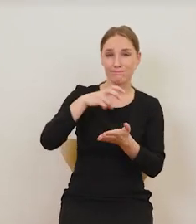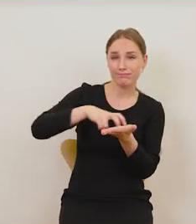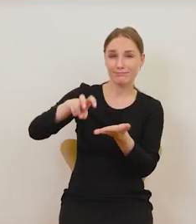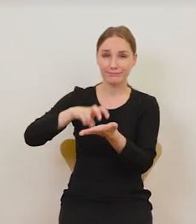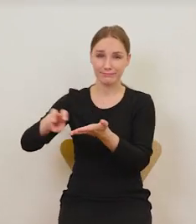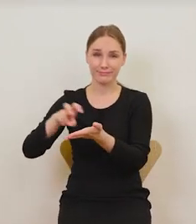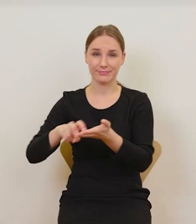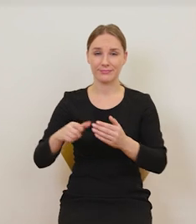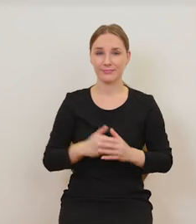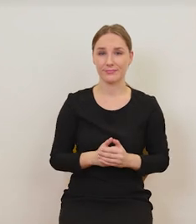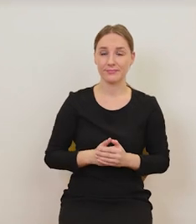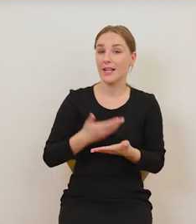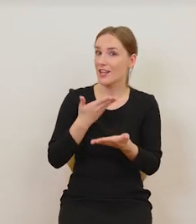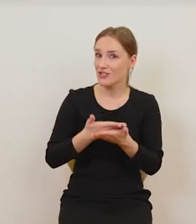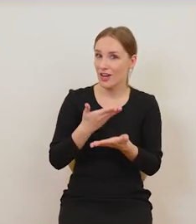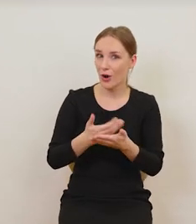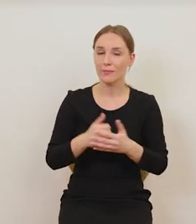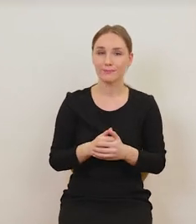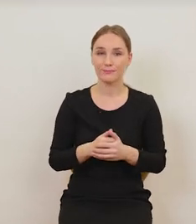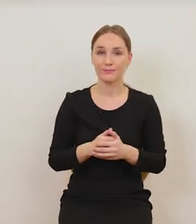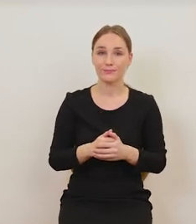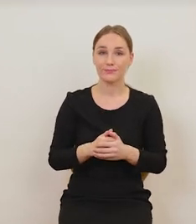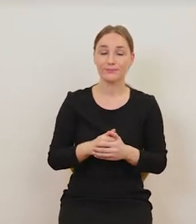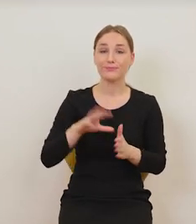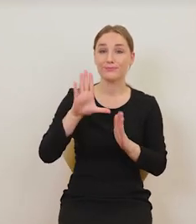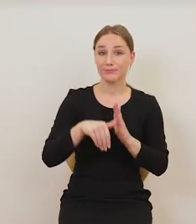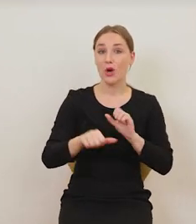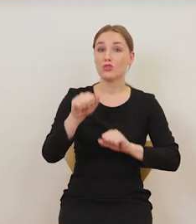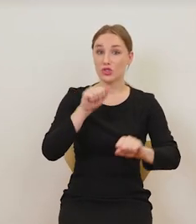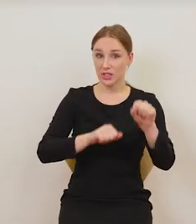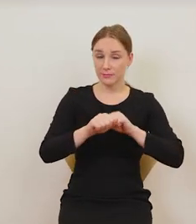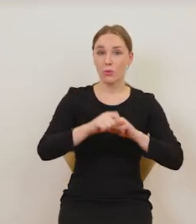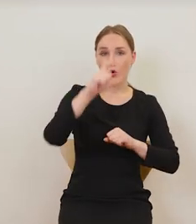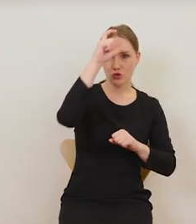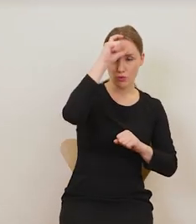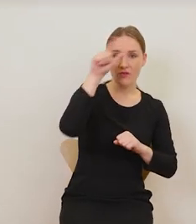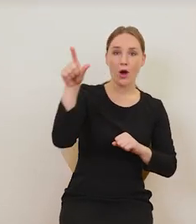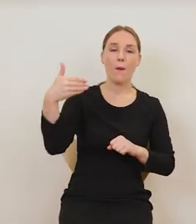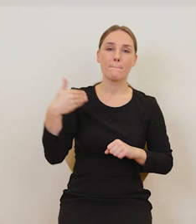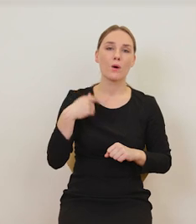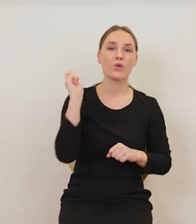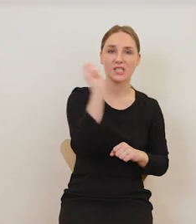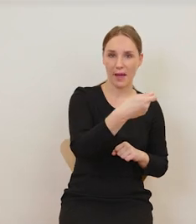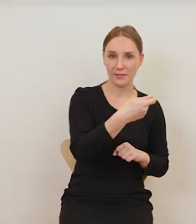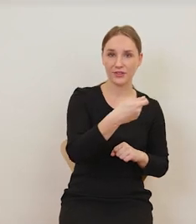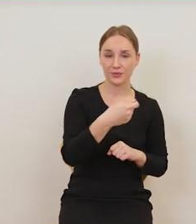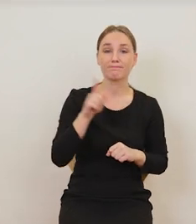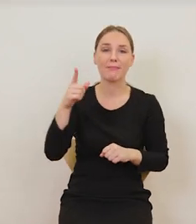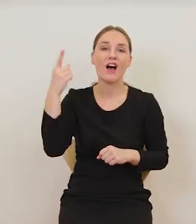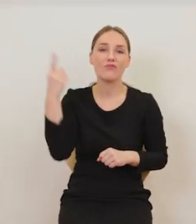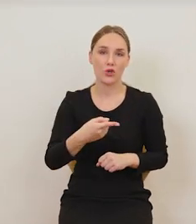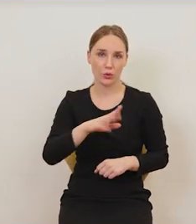drodze. Dlaczego? Zabił w Rzymie człowieka i ciążył na nim praktycznie wyrok, czy groził mu